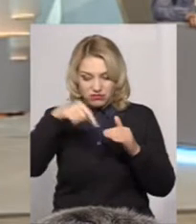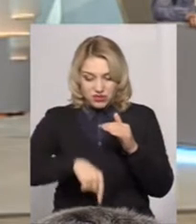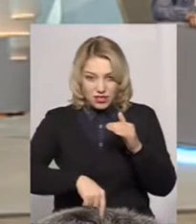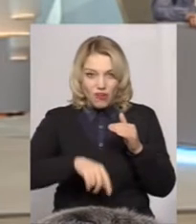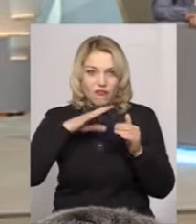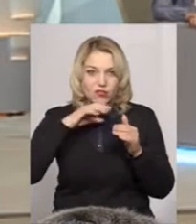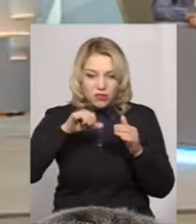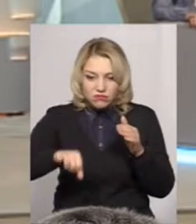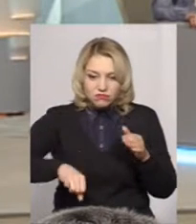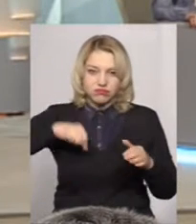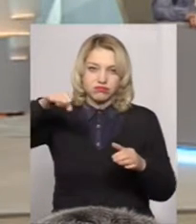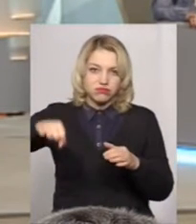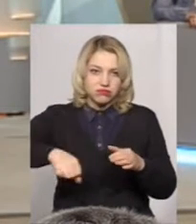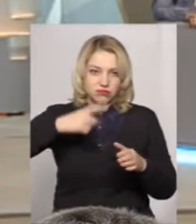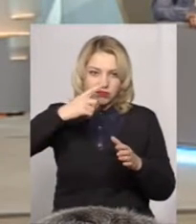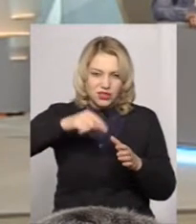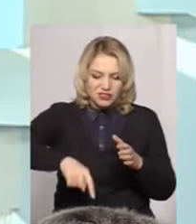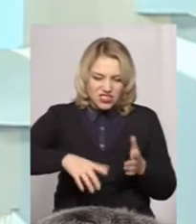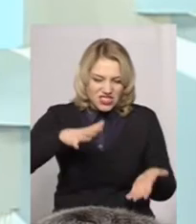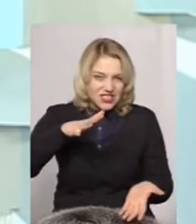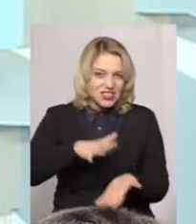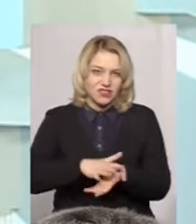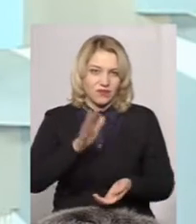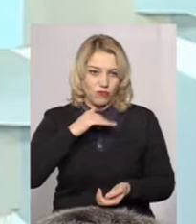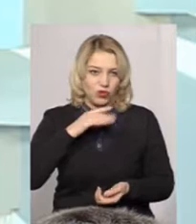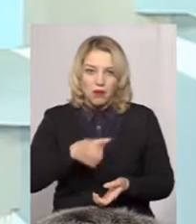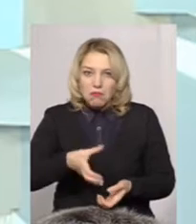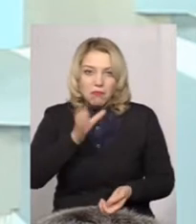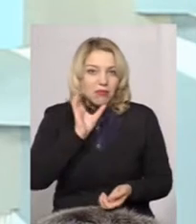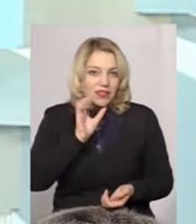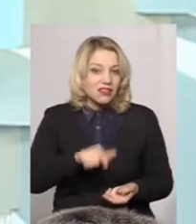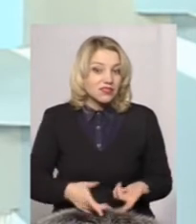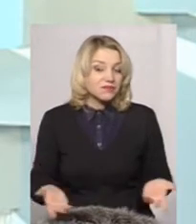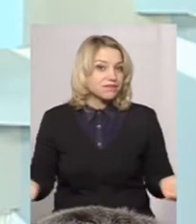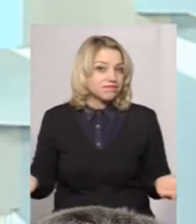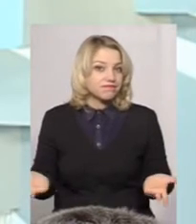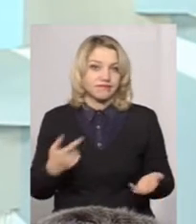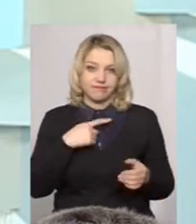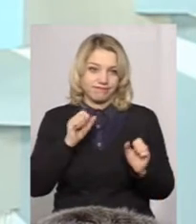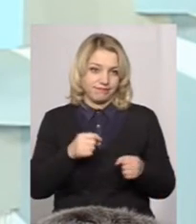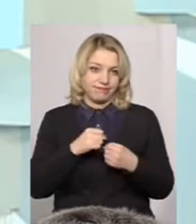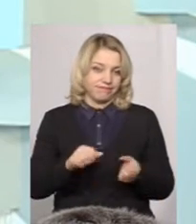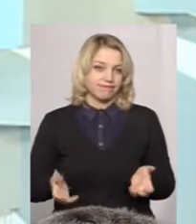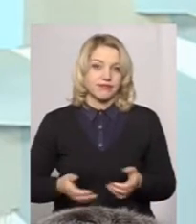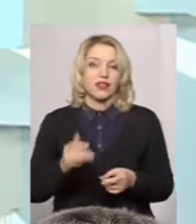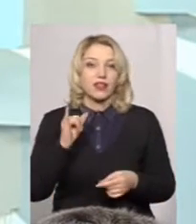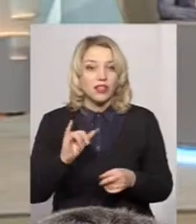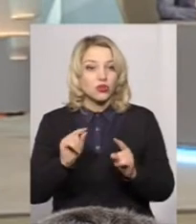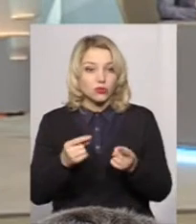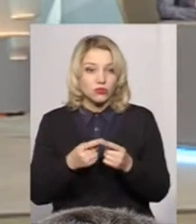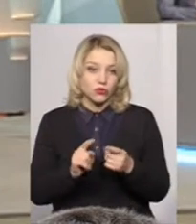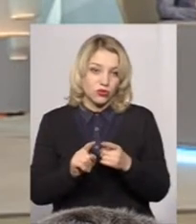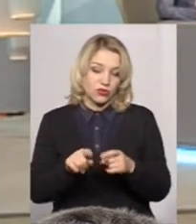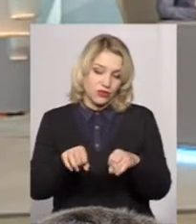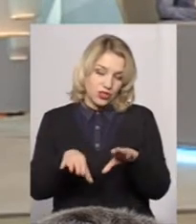витягуєш відро, і кожен бачить, що вона настільки нечиста, що пити її на варячій худобі можна давати. Тому, от